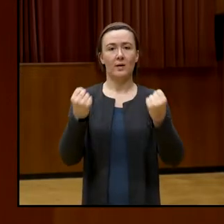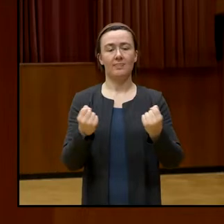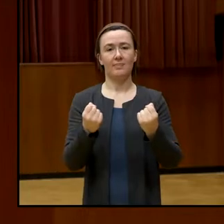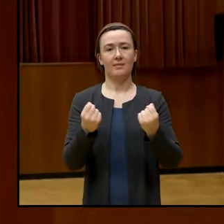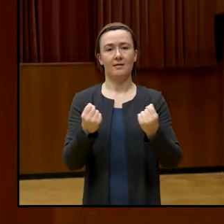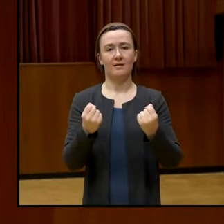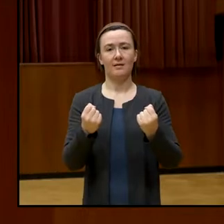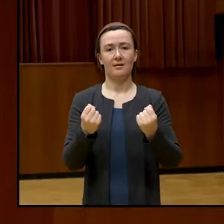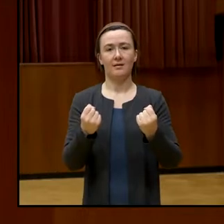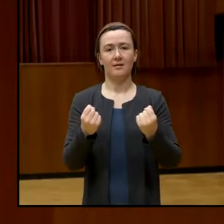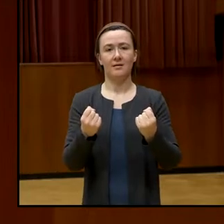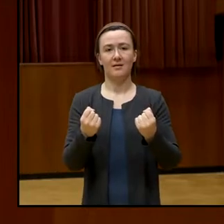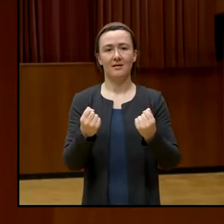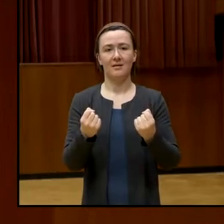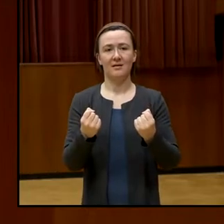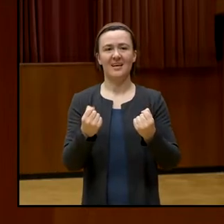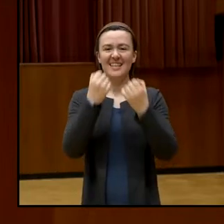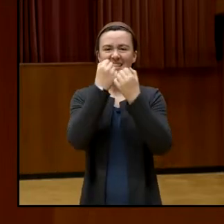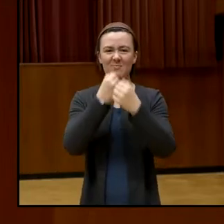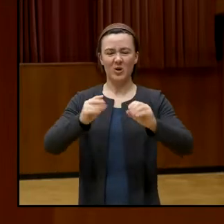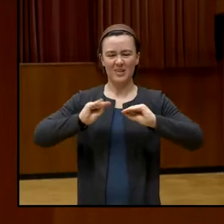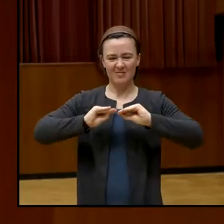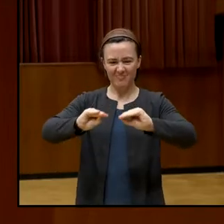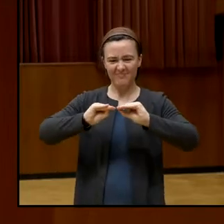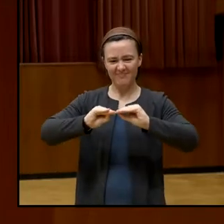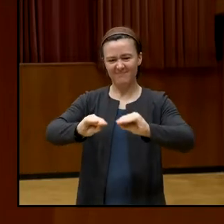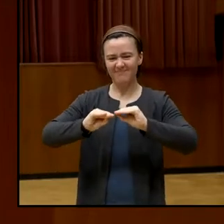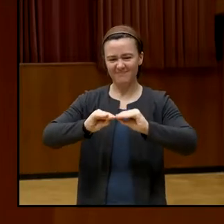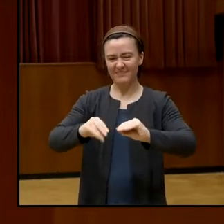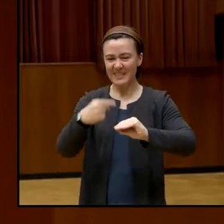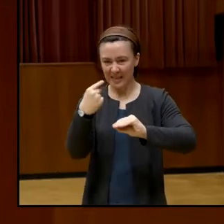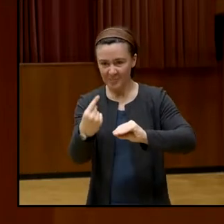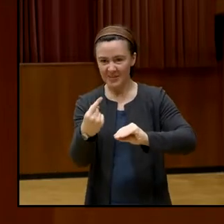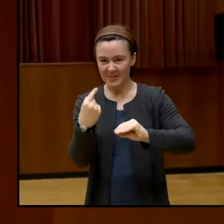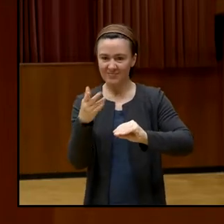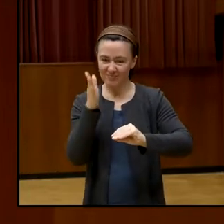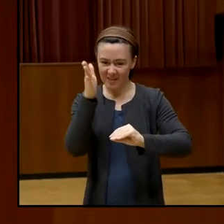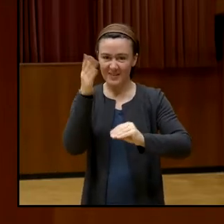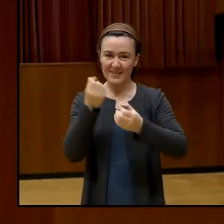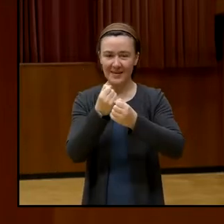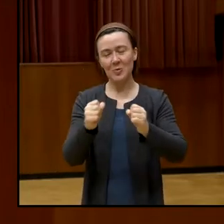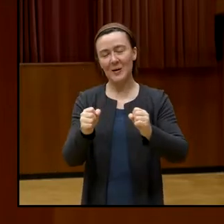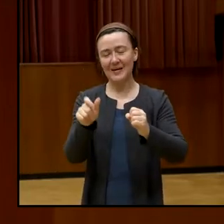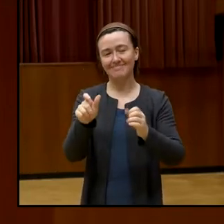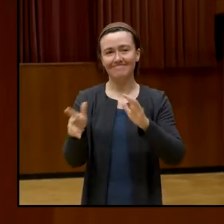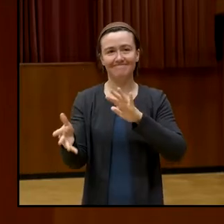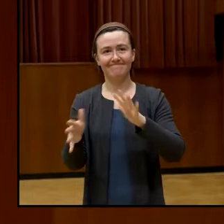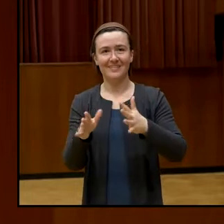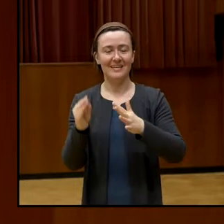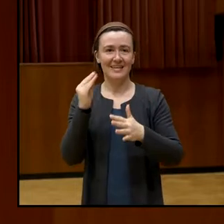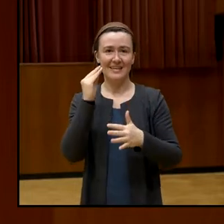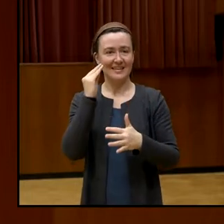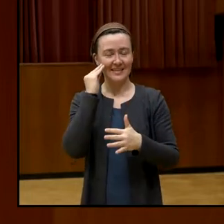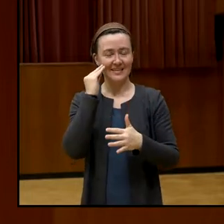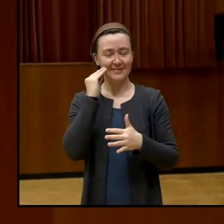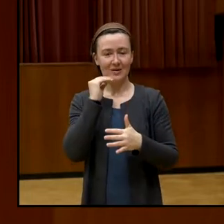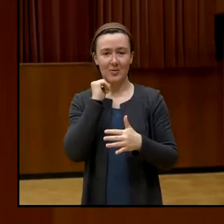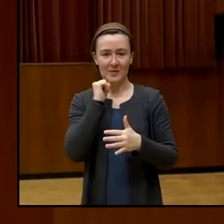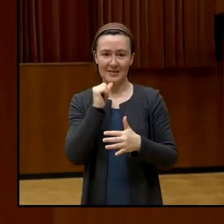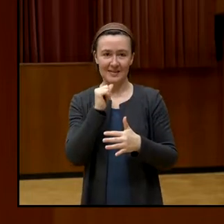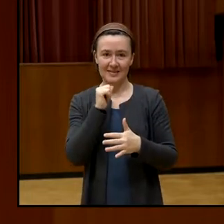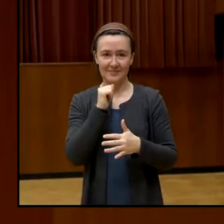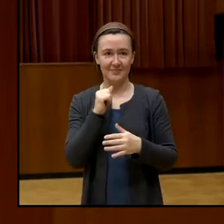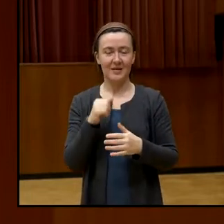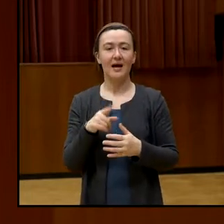sagen, man bringt jemanden bei, demokratisch zu sein, da halte ich nicht so viel davon, aber ich glaube, man kann